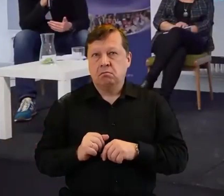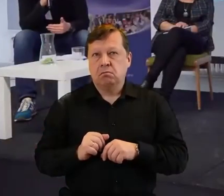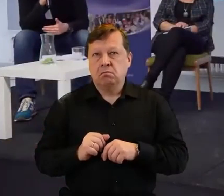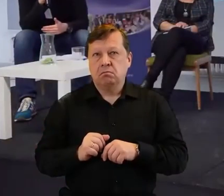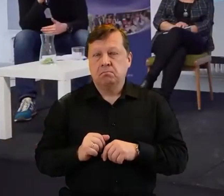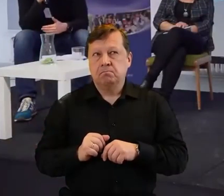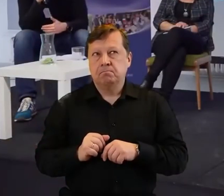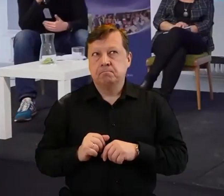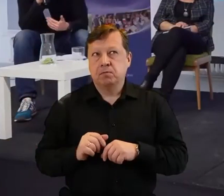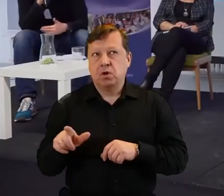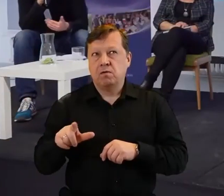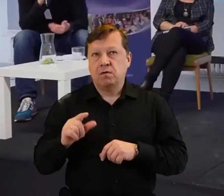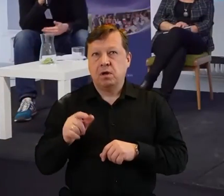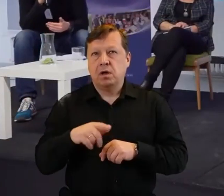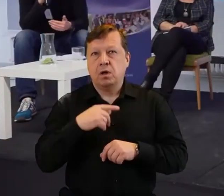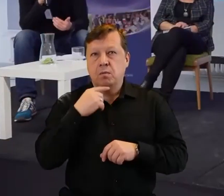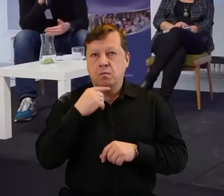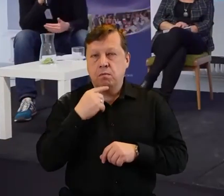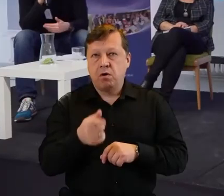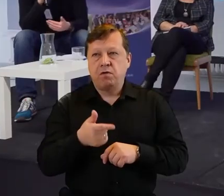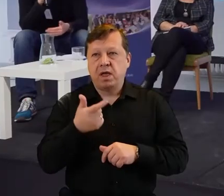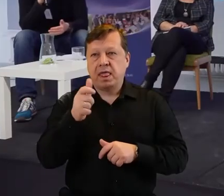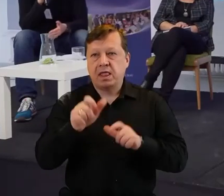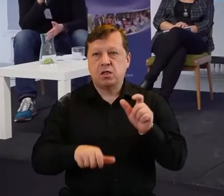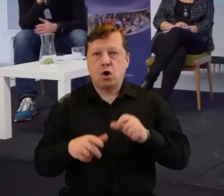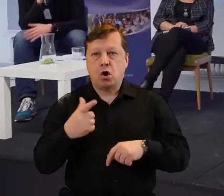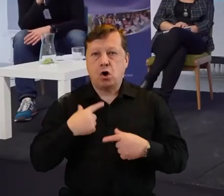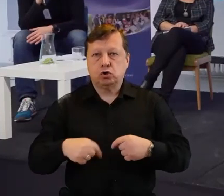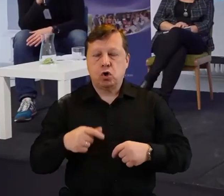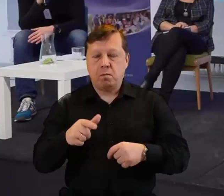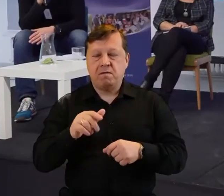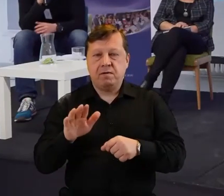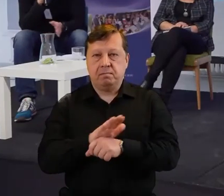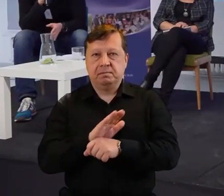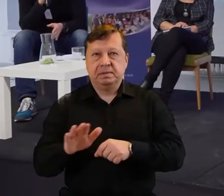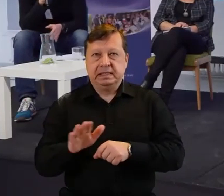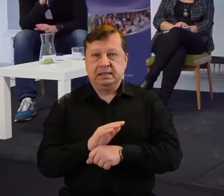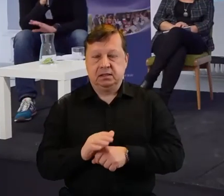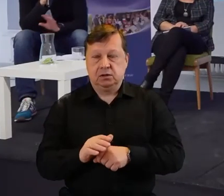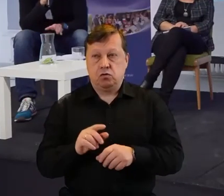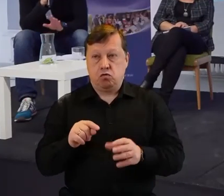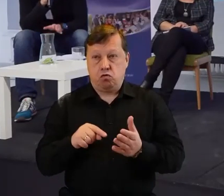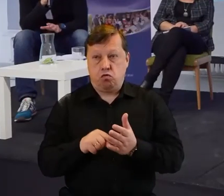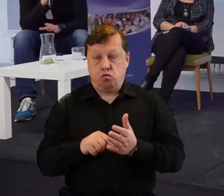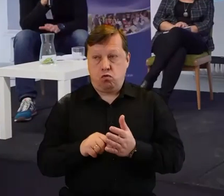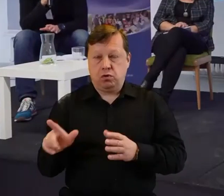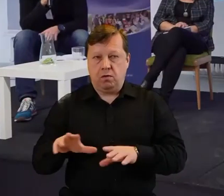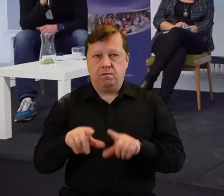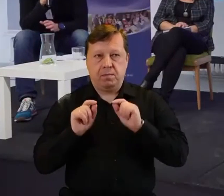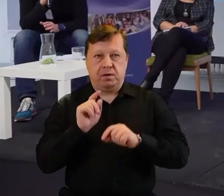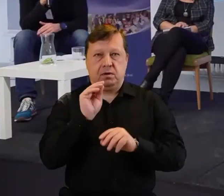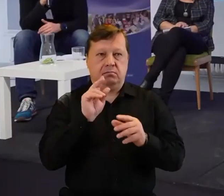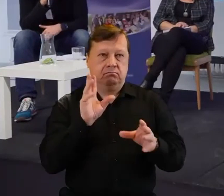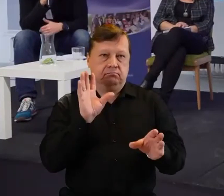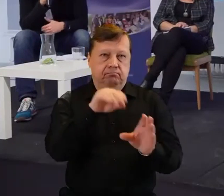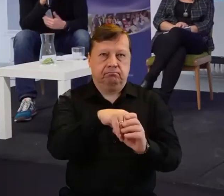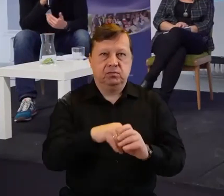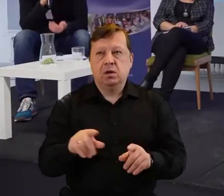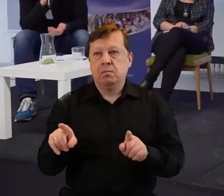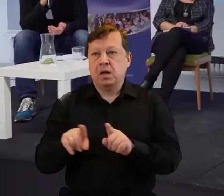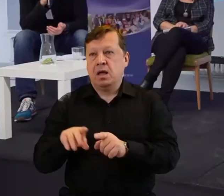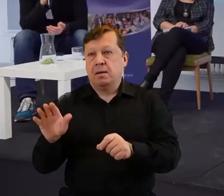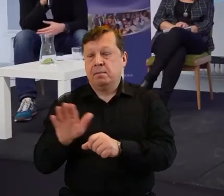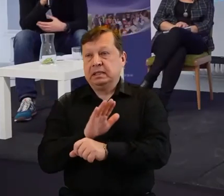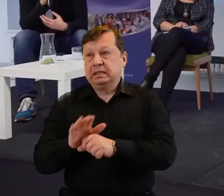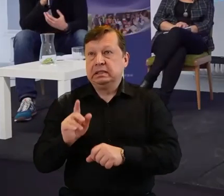takim rodzajem prowadzenia jednoosobowej działalności gospodarczej w sferze społecznej, może w ten sposób. Nawet może inaczej. Tak jak przedsiębiorca